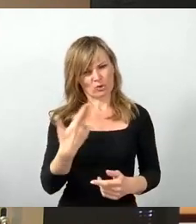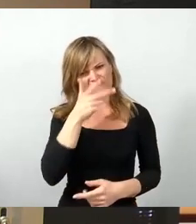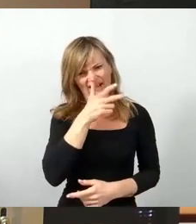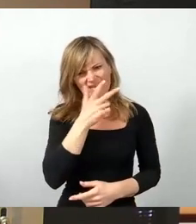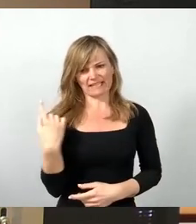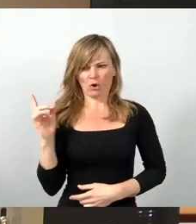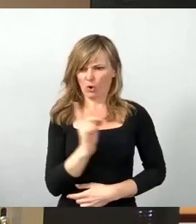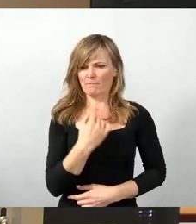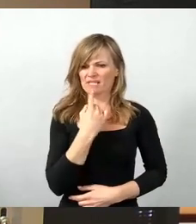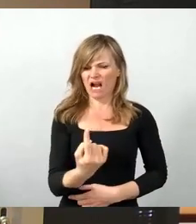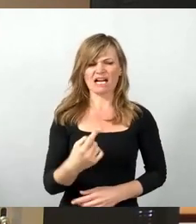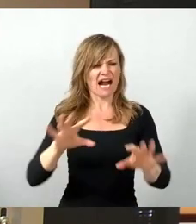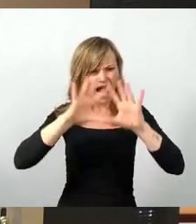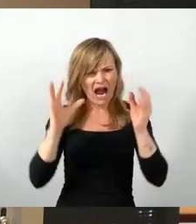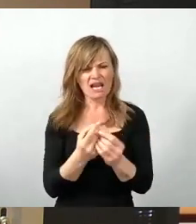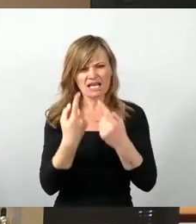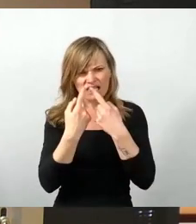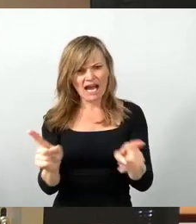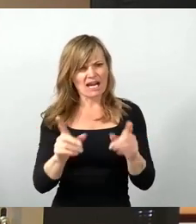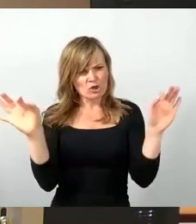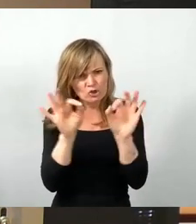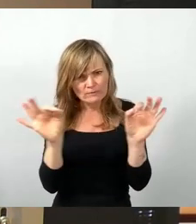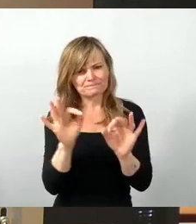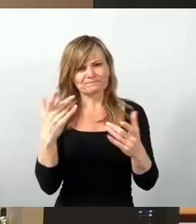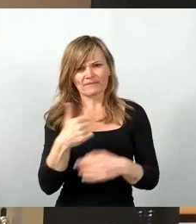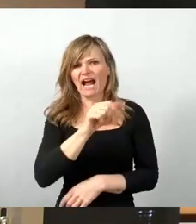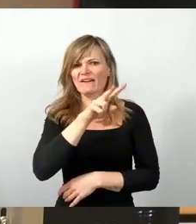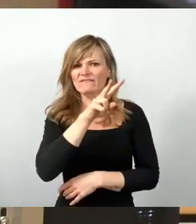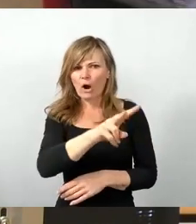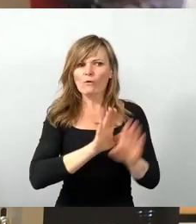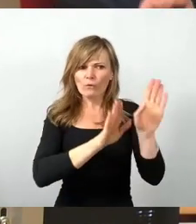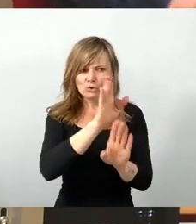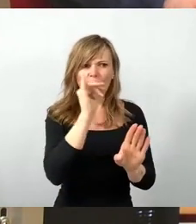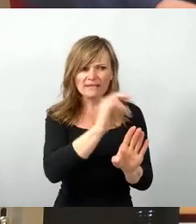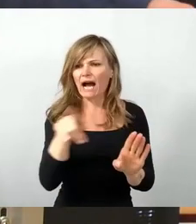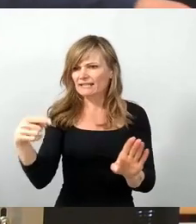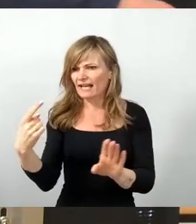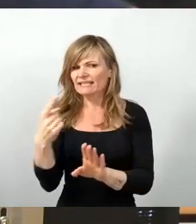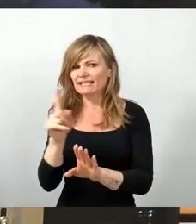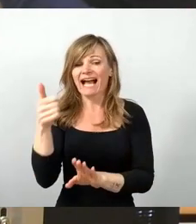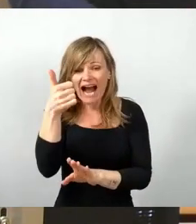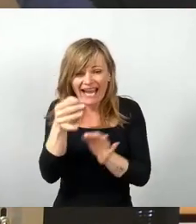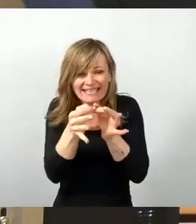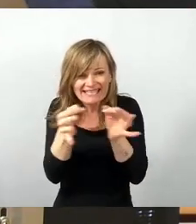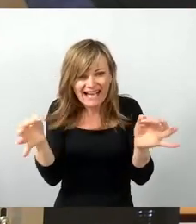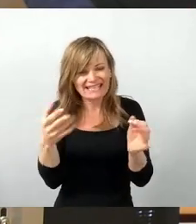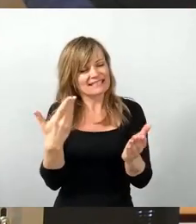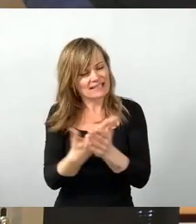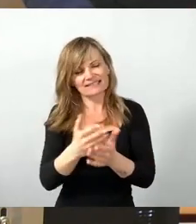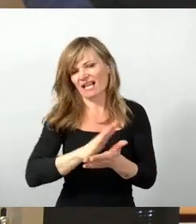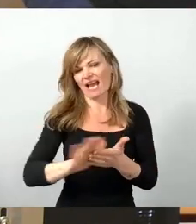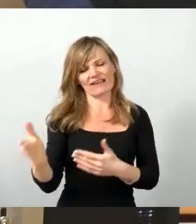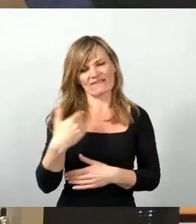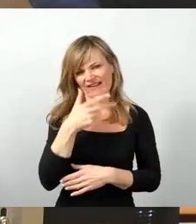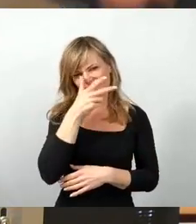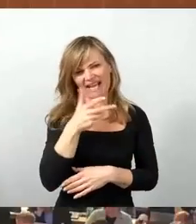alles, alles ganz schlimm, aber dem AV-Votum, dem hätten wir ja zugestimmt. Es geht am Ende um einen Satz. Das ist einfach dreist und